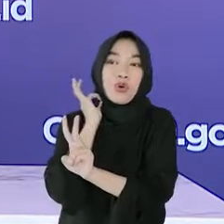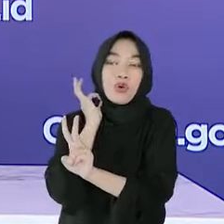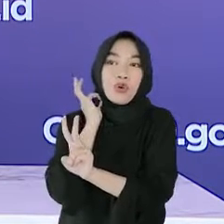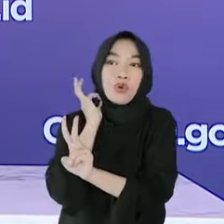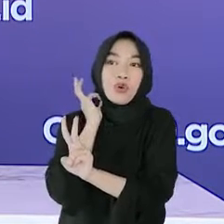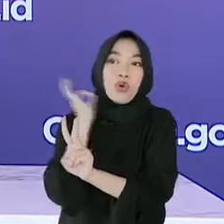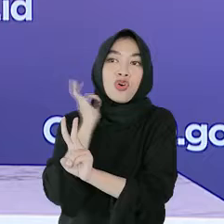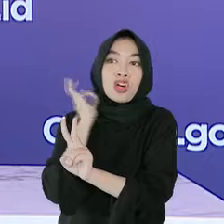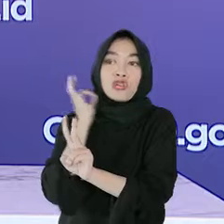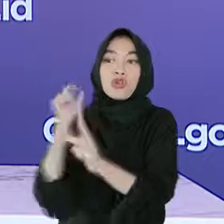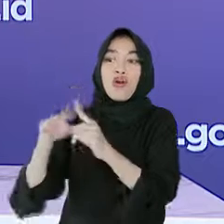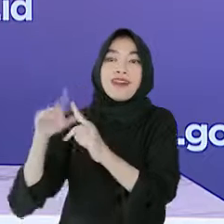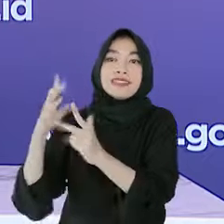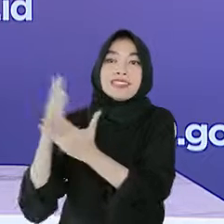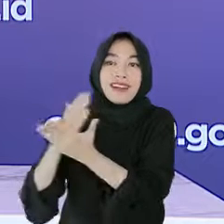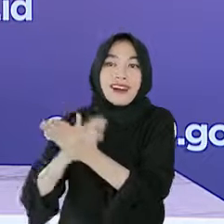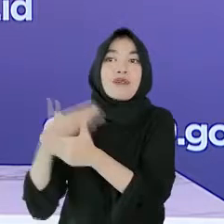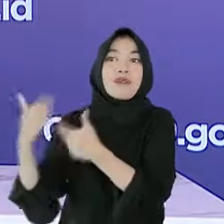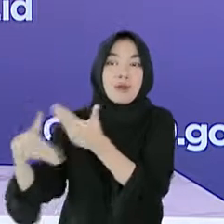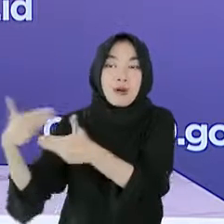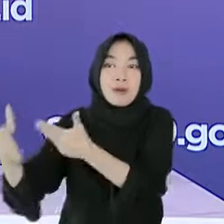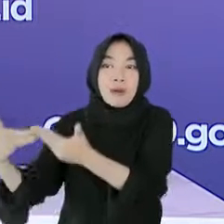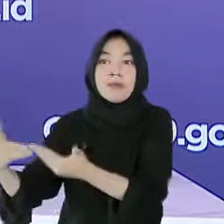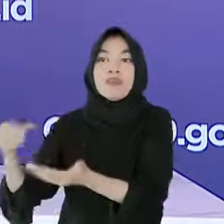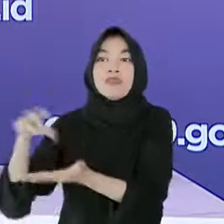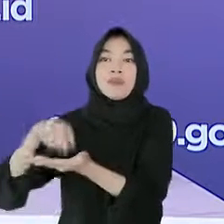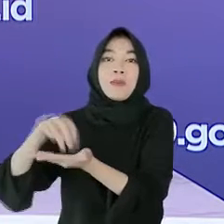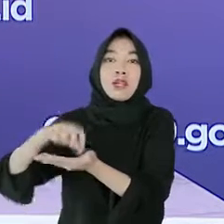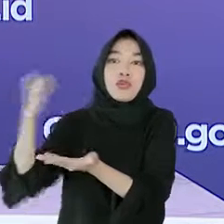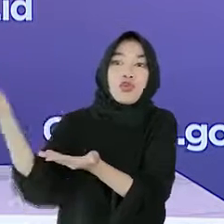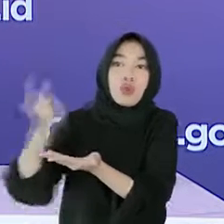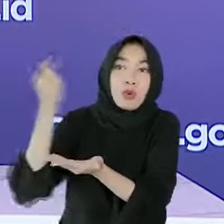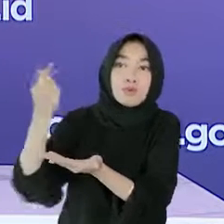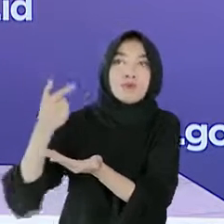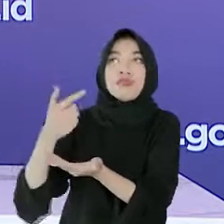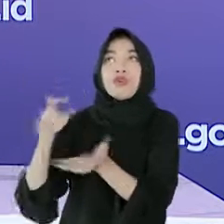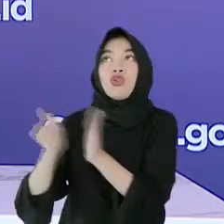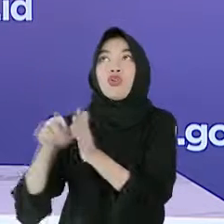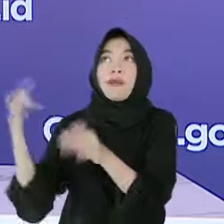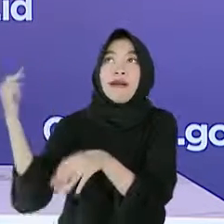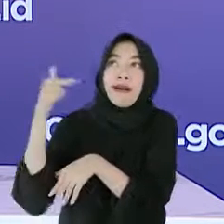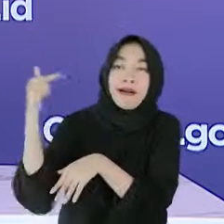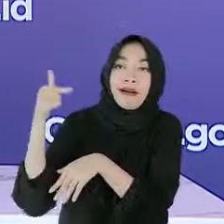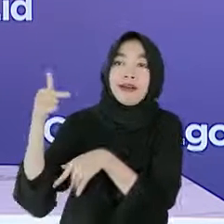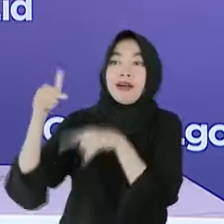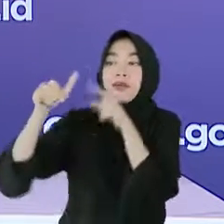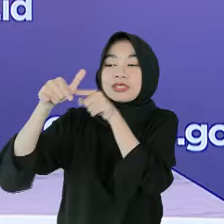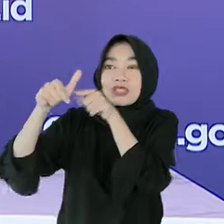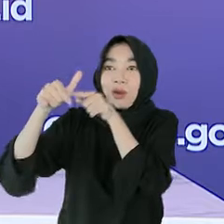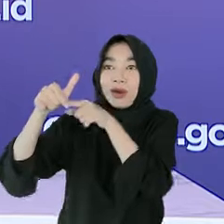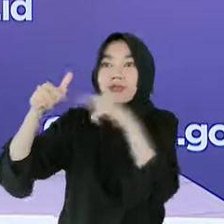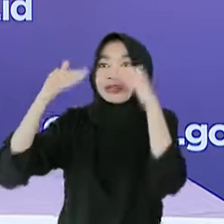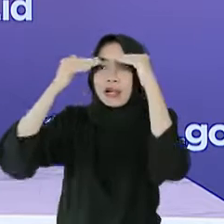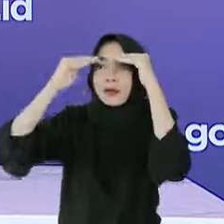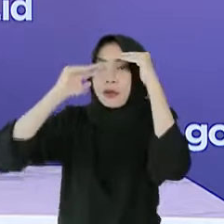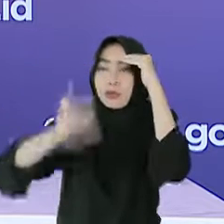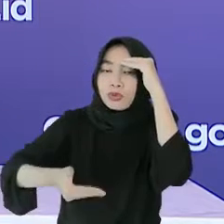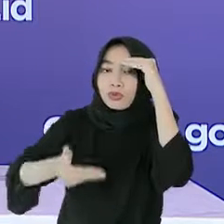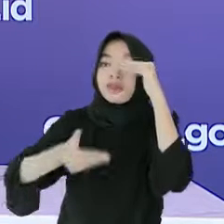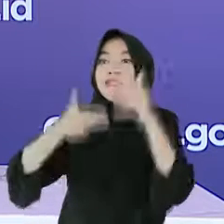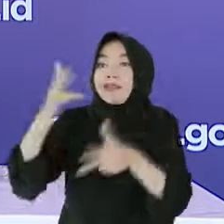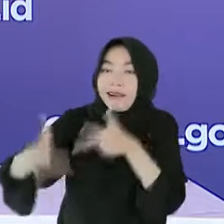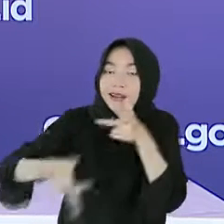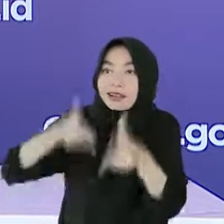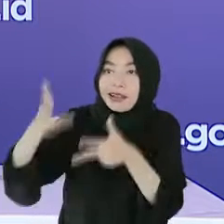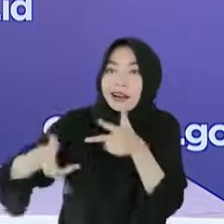acara. Tempat umum seperti bandara, pesawat, terminal bus, stasiun